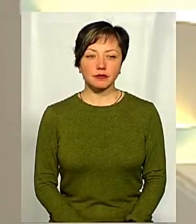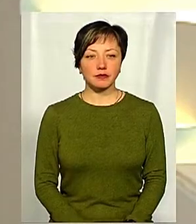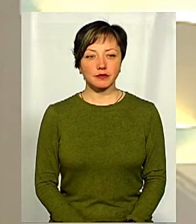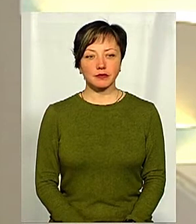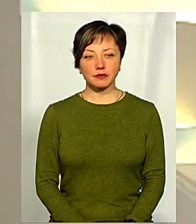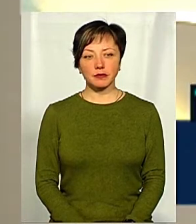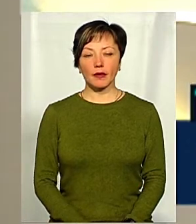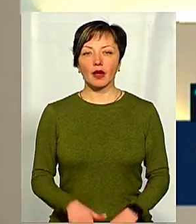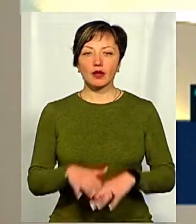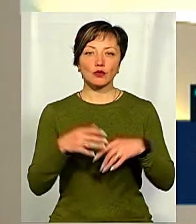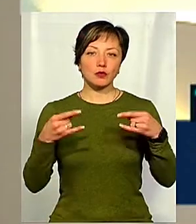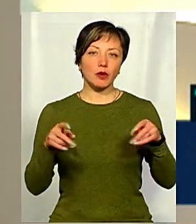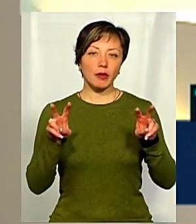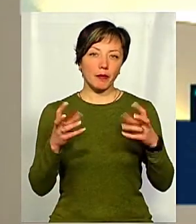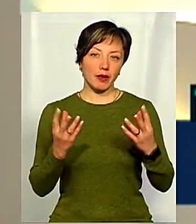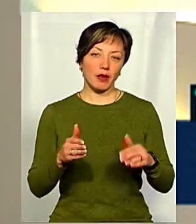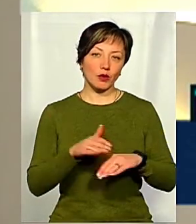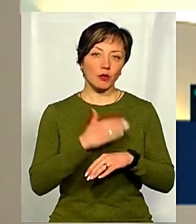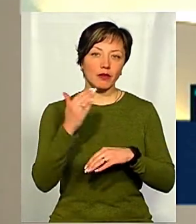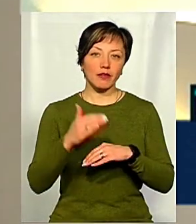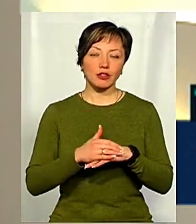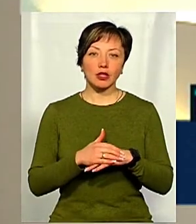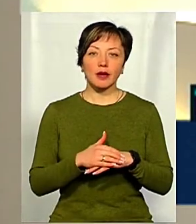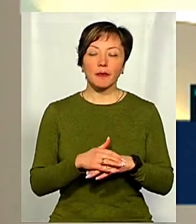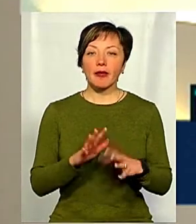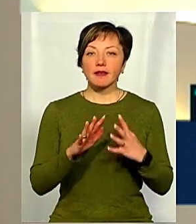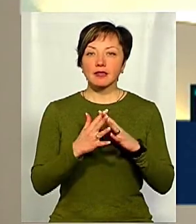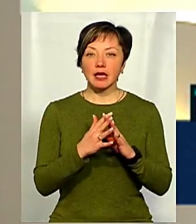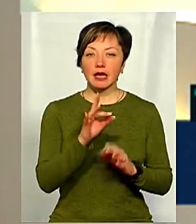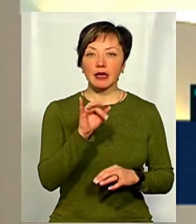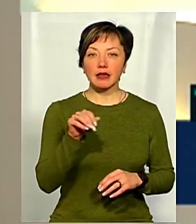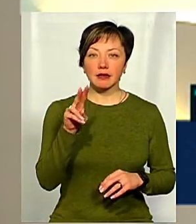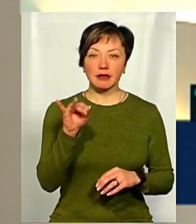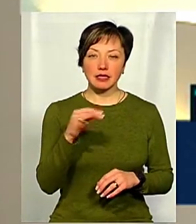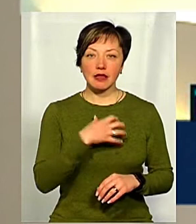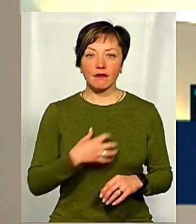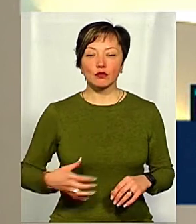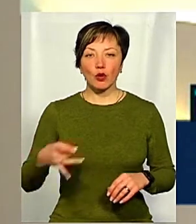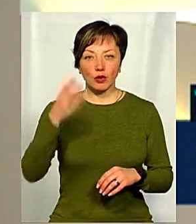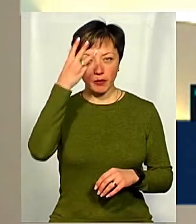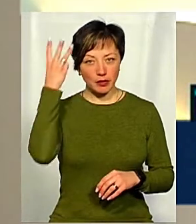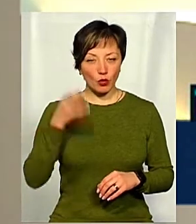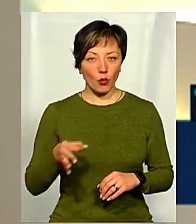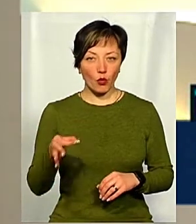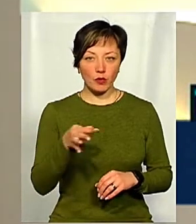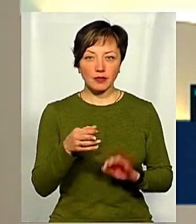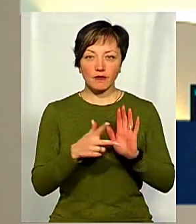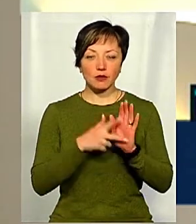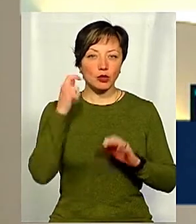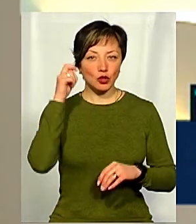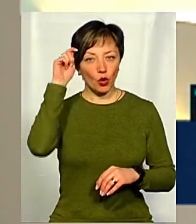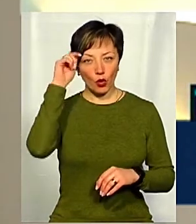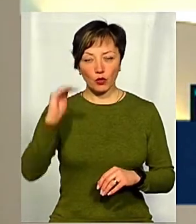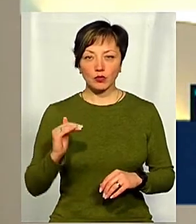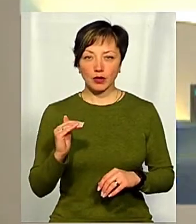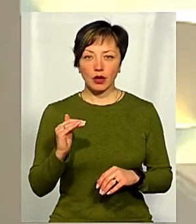На Суспільному тема дня. Добрий вечір. У селі Рівки Славутського району Хмельницької області 8-річний